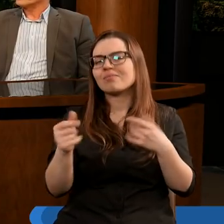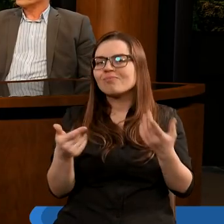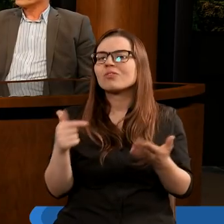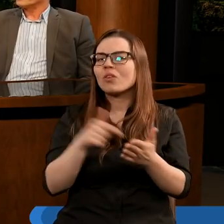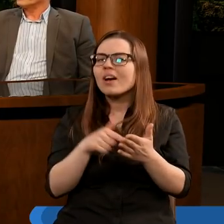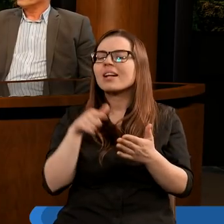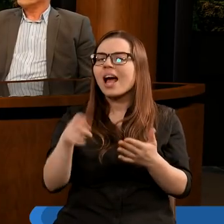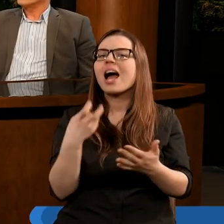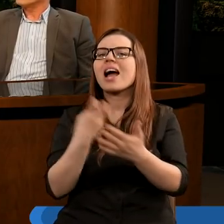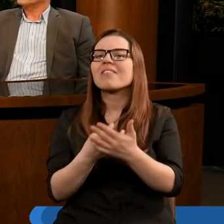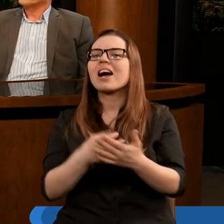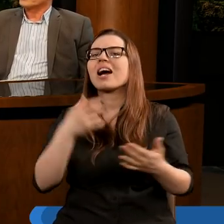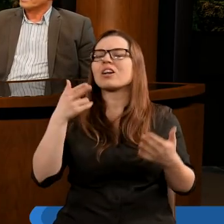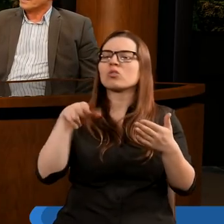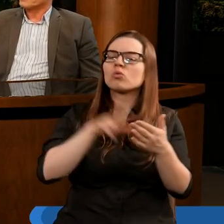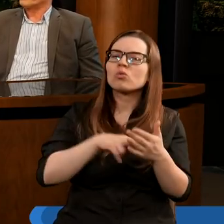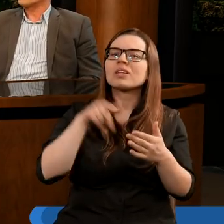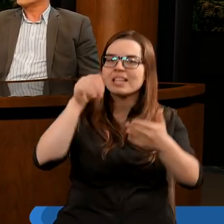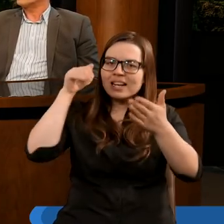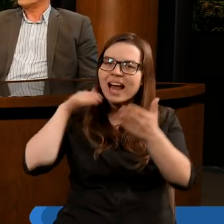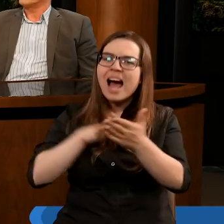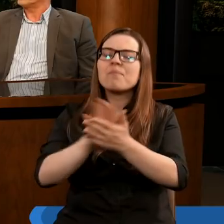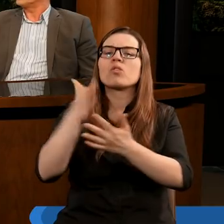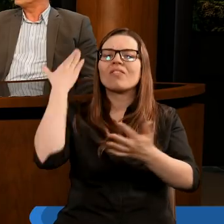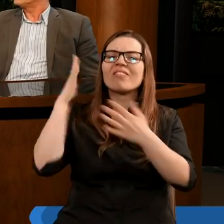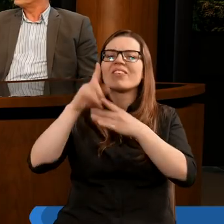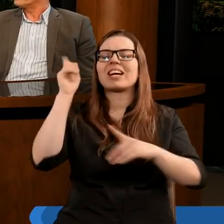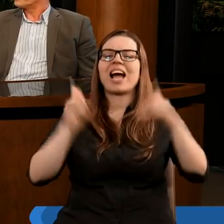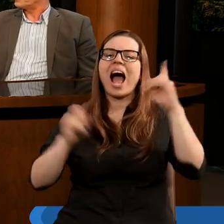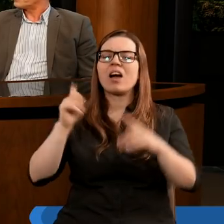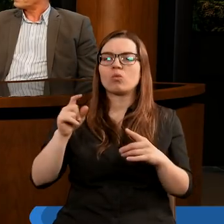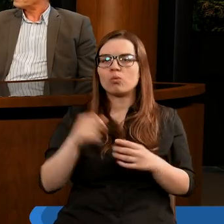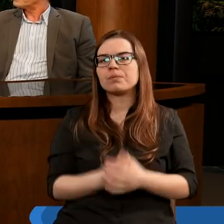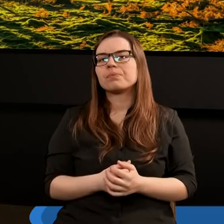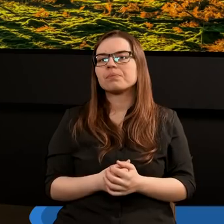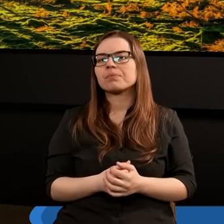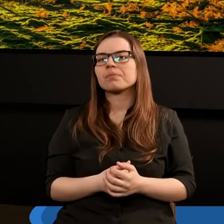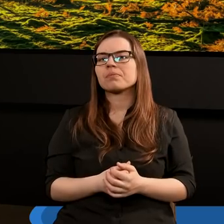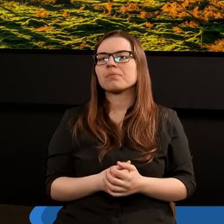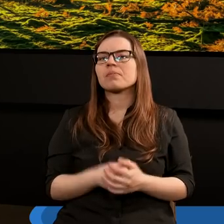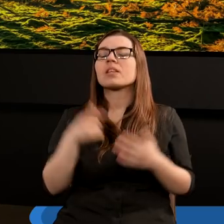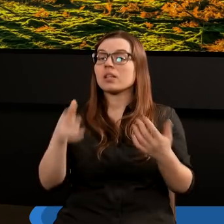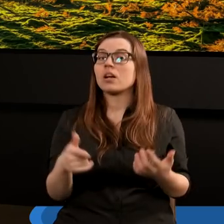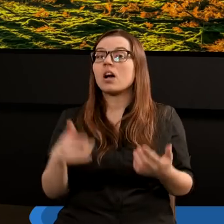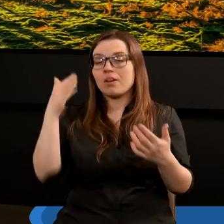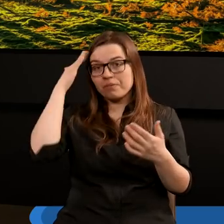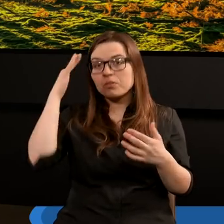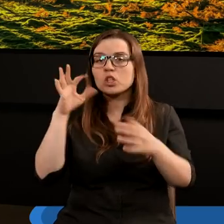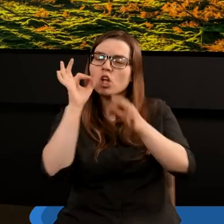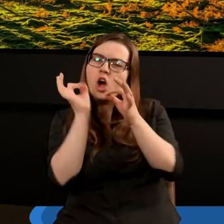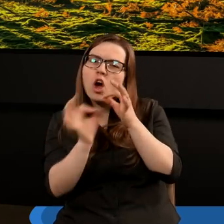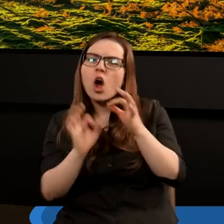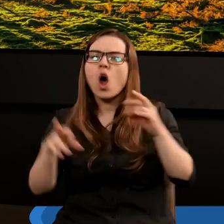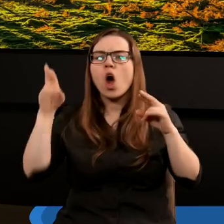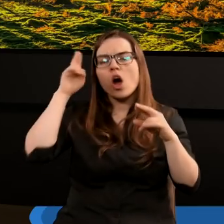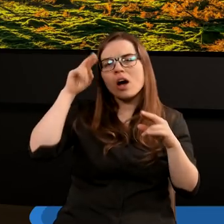właśnie to jest ta Ewangelia, która się tam zapoczątkowała w raju. Bóg wcale nie oczekuje, żebyśmy doskonale to robili, ale